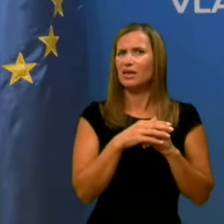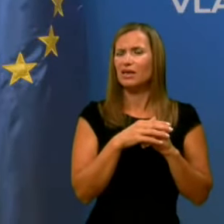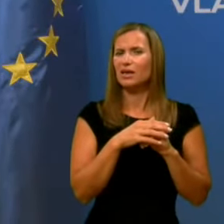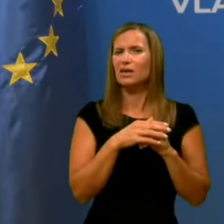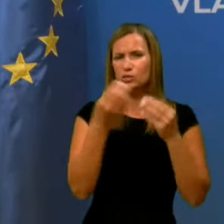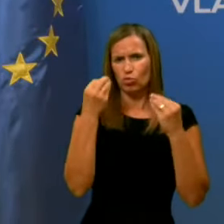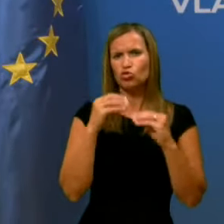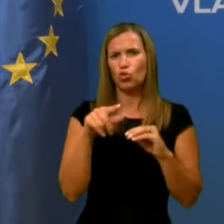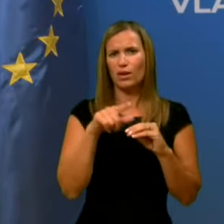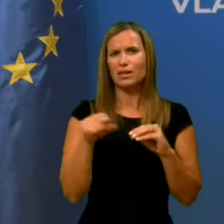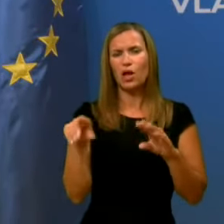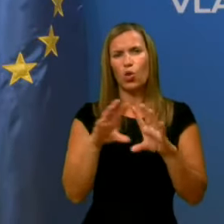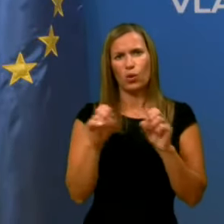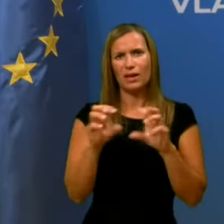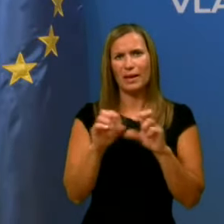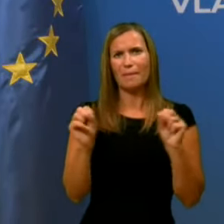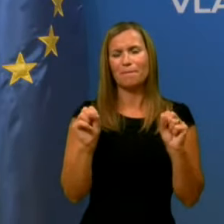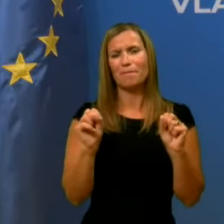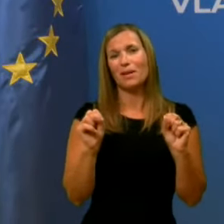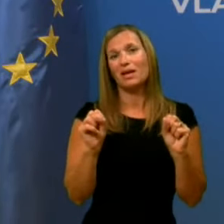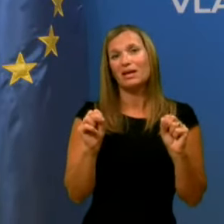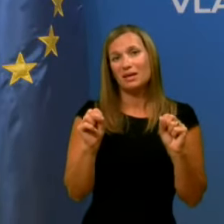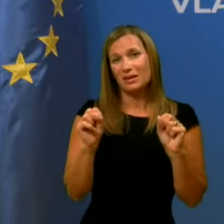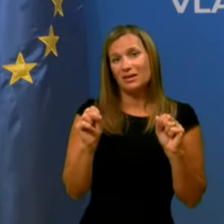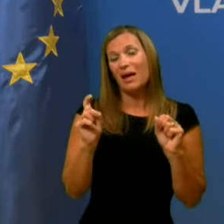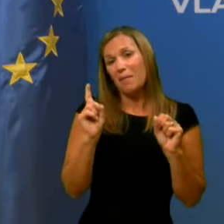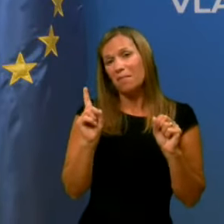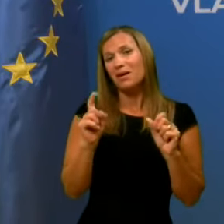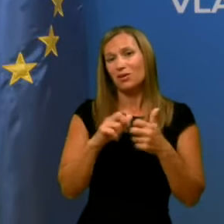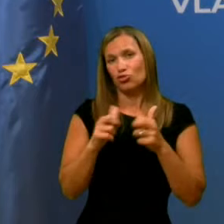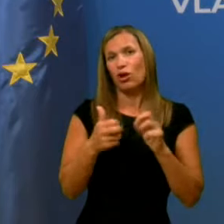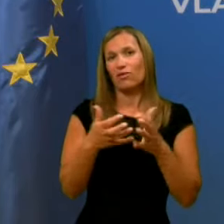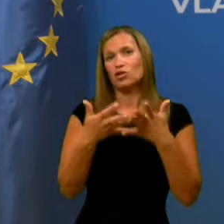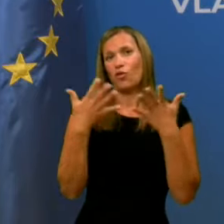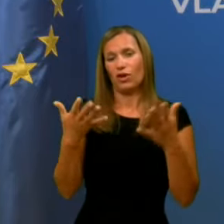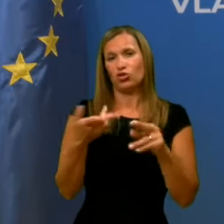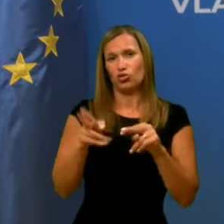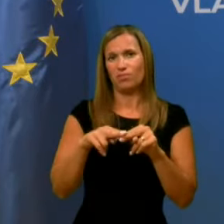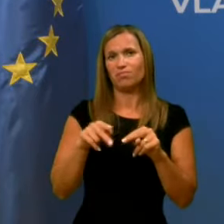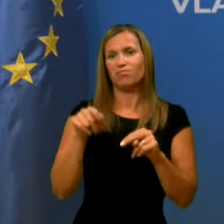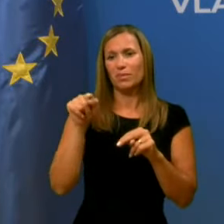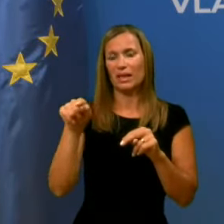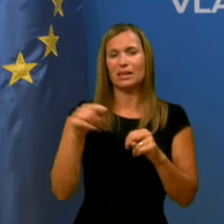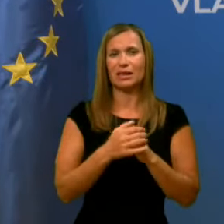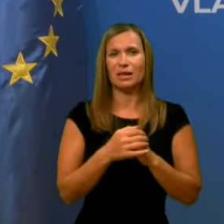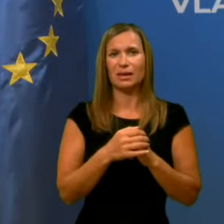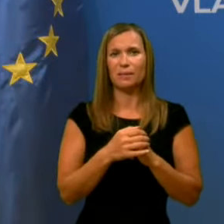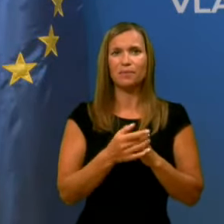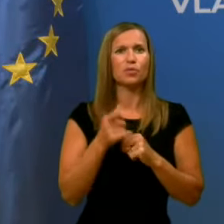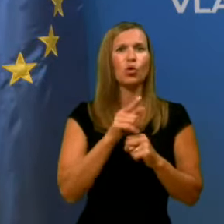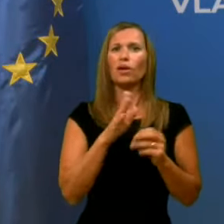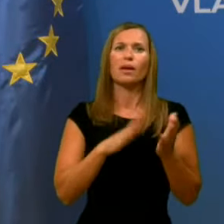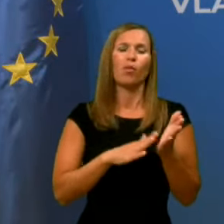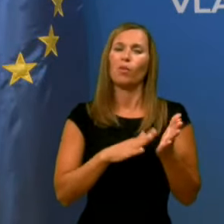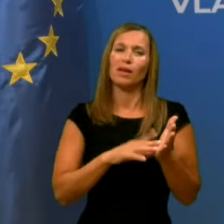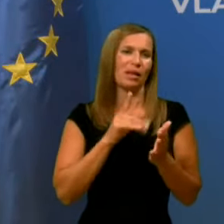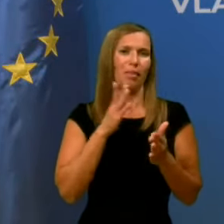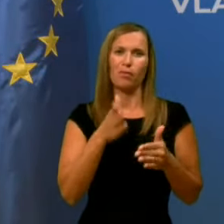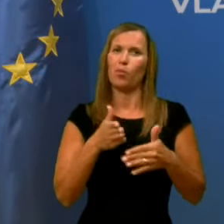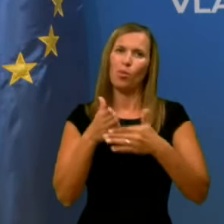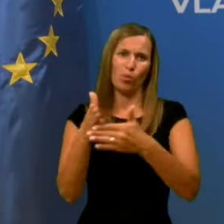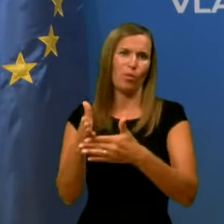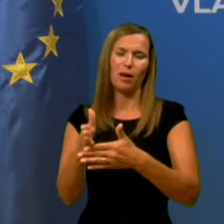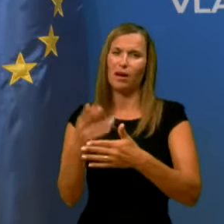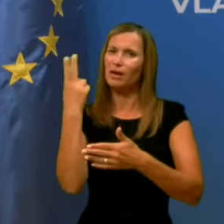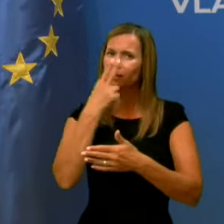ukrepe in zato so tudi težave bistveno večje pri njih. In kot rečeno, to ne pomeni, da jim ne bomo pomagali, seveda